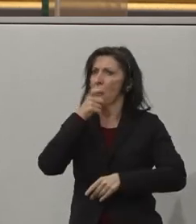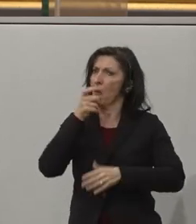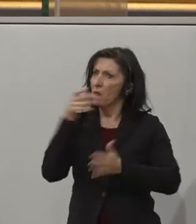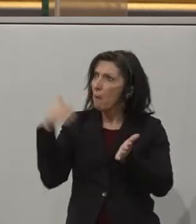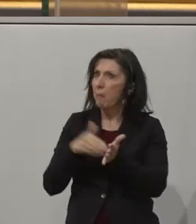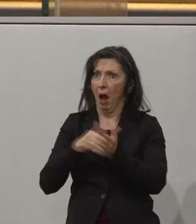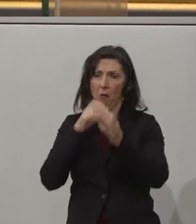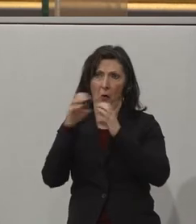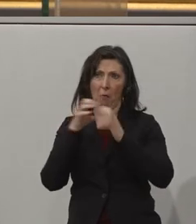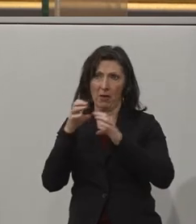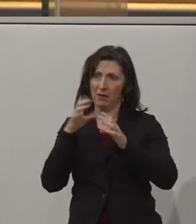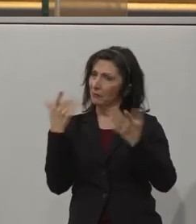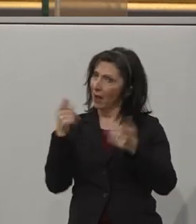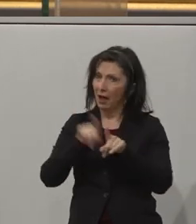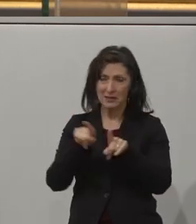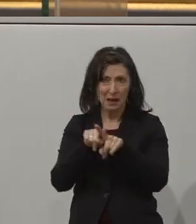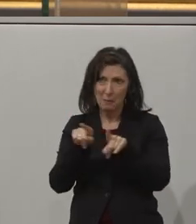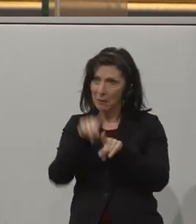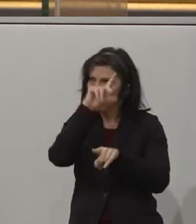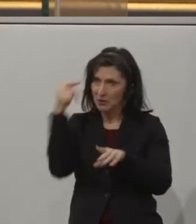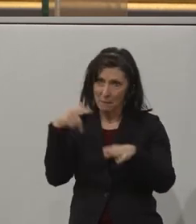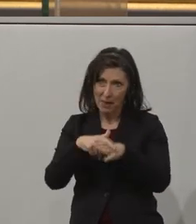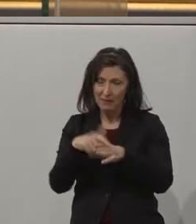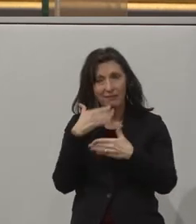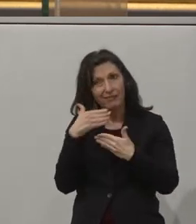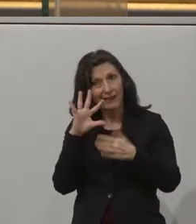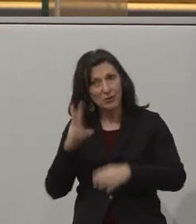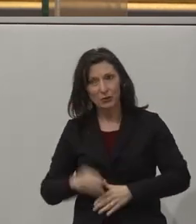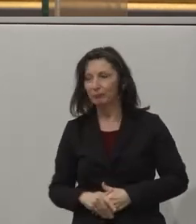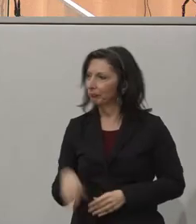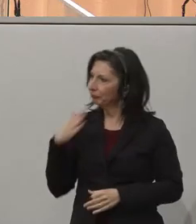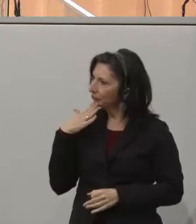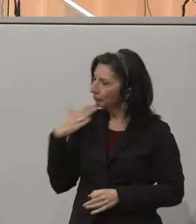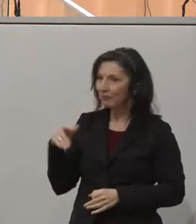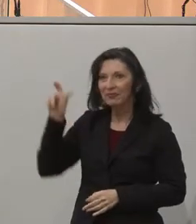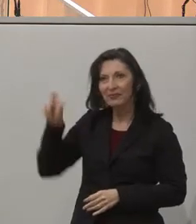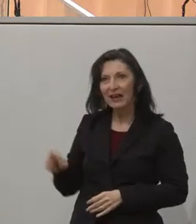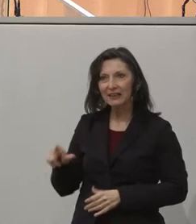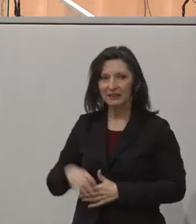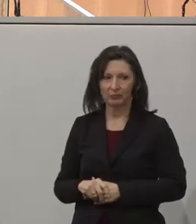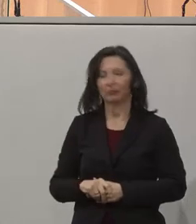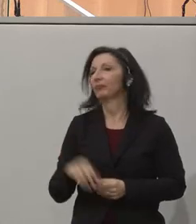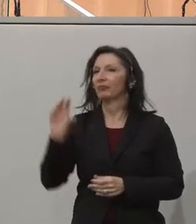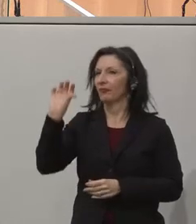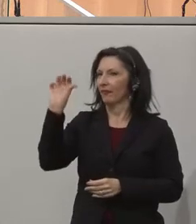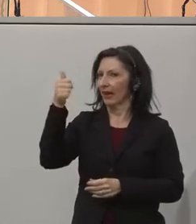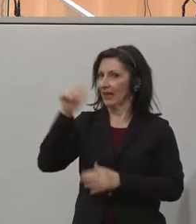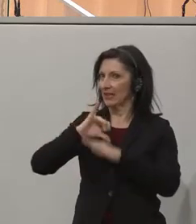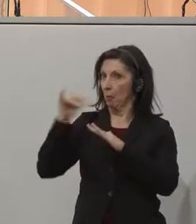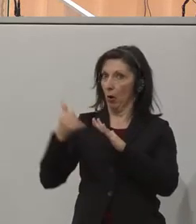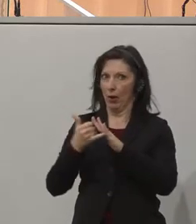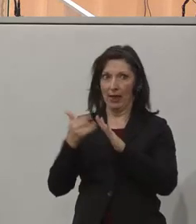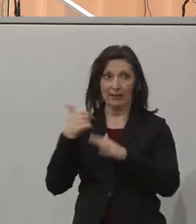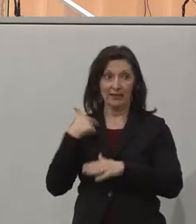Und das müssen wir eben auch für Menschen mit Behinderung schaffen. Dankeschön. Danke, Kira Grünberg. Das habe ich aus dem ersten Projekt mitgenommen.